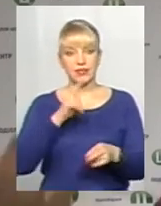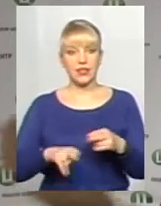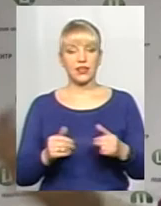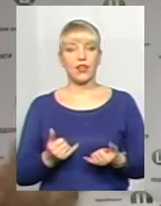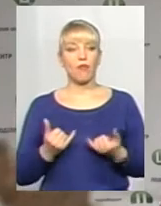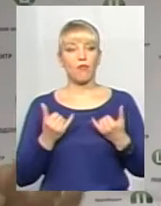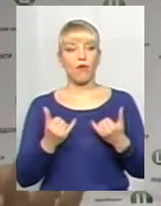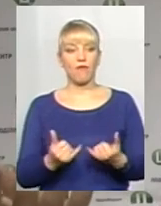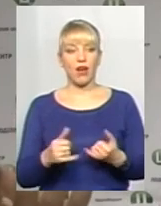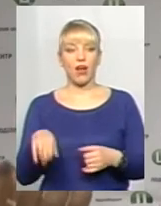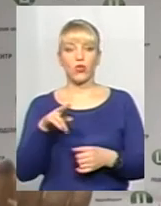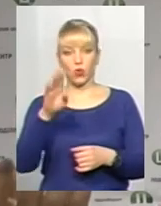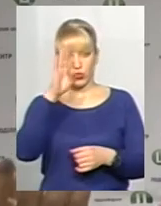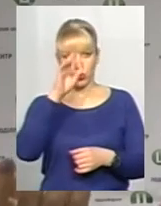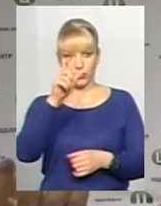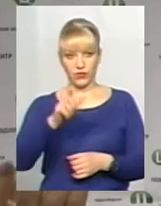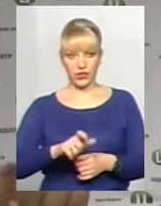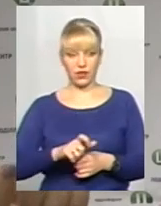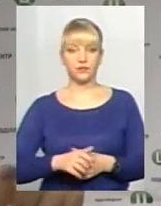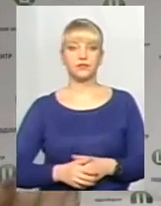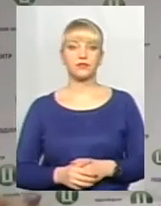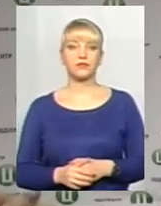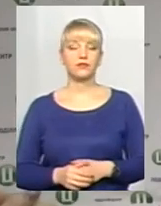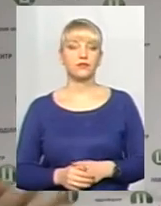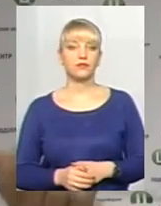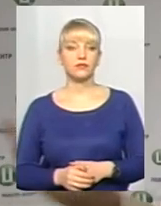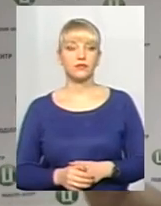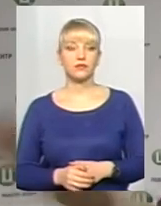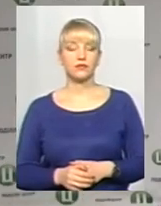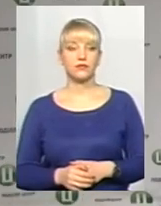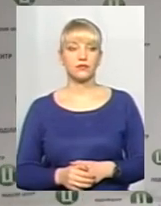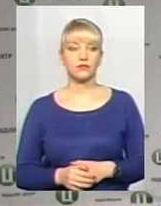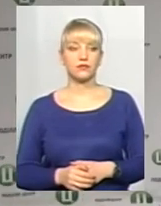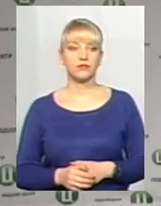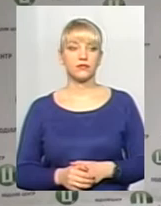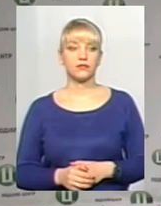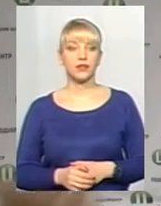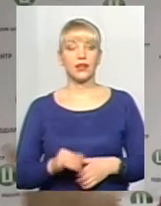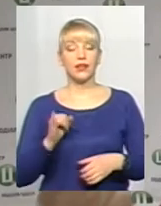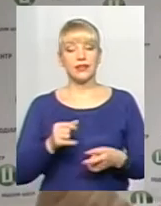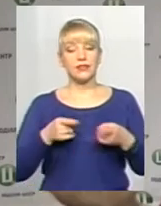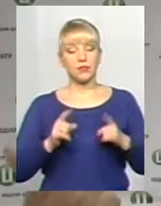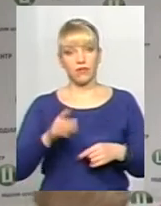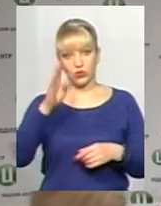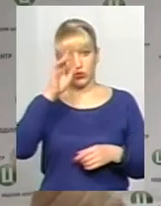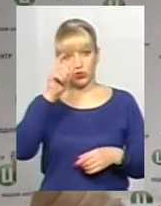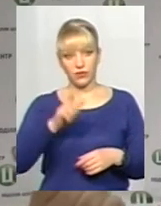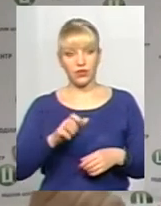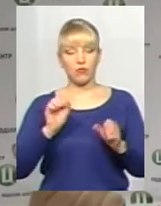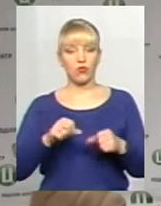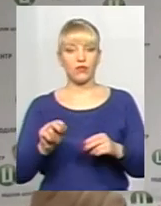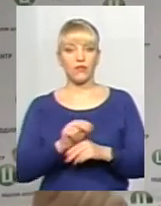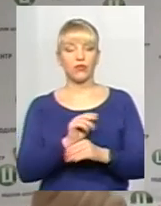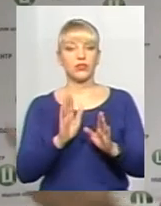взагалі до чоловіка, і справжнього чоловіка може виховати тільки справжня